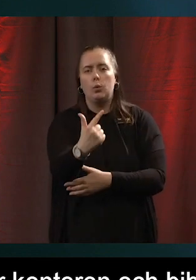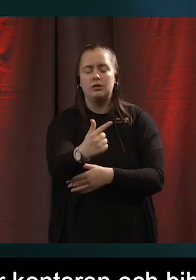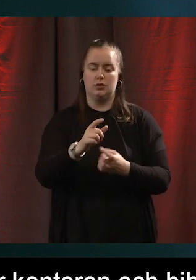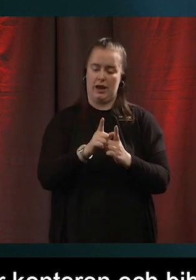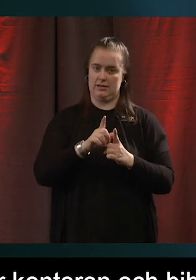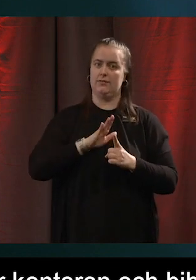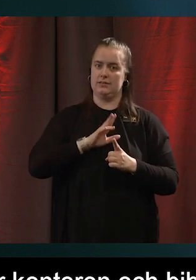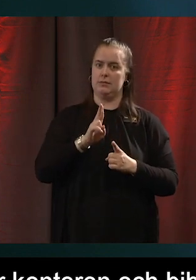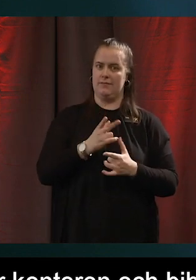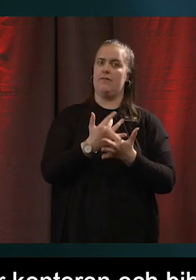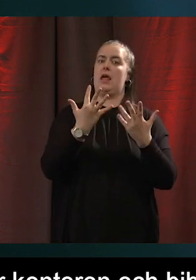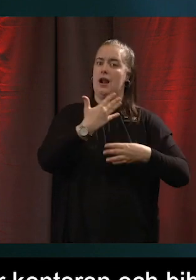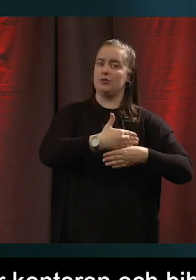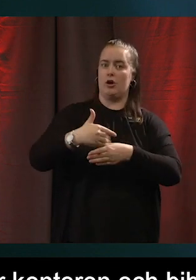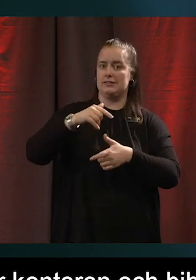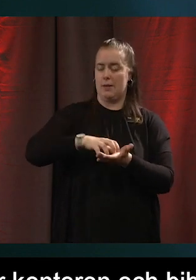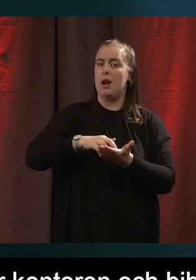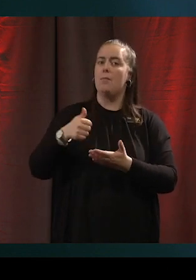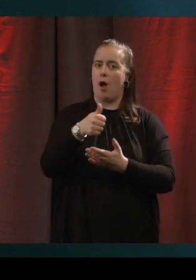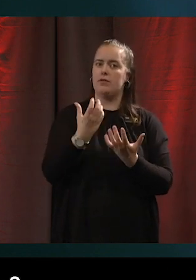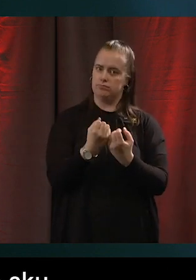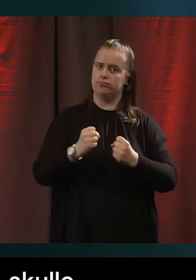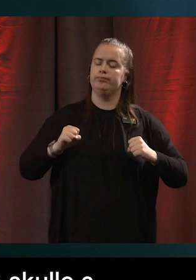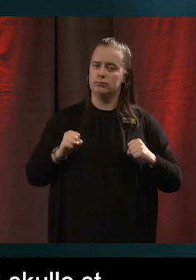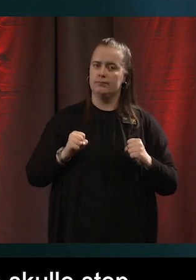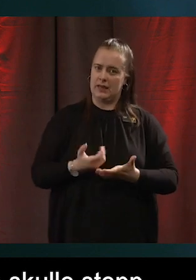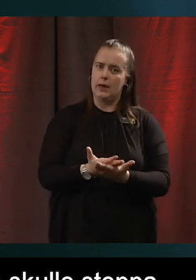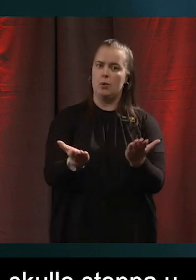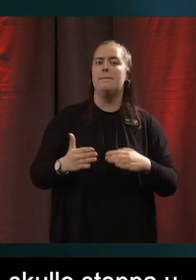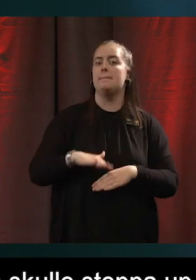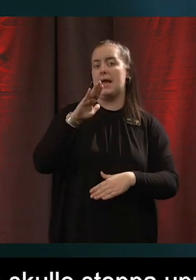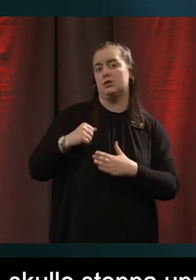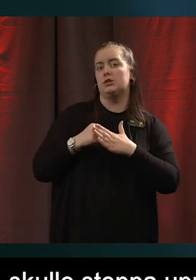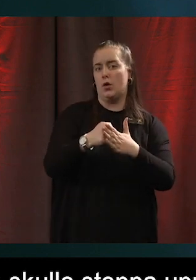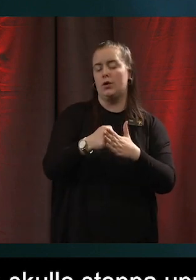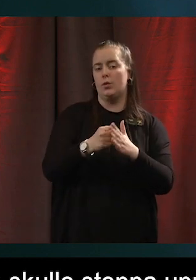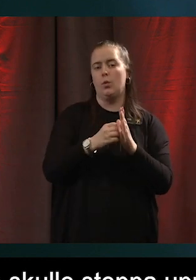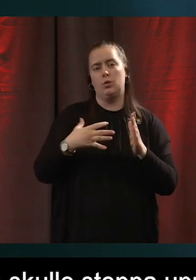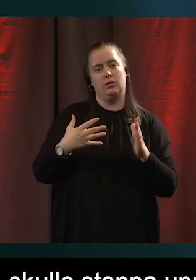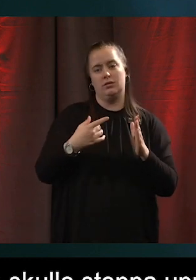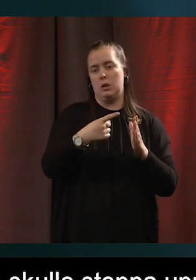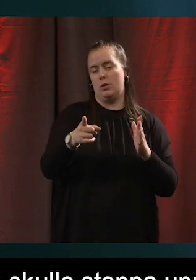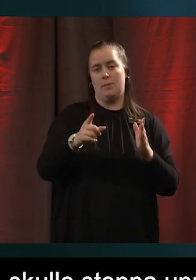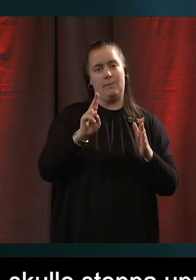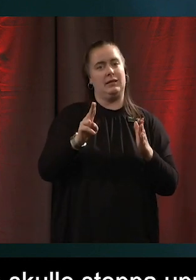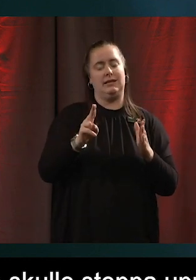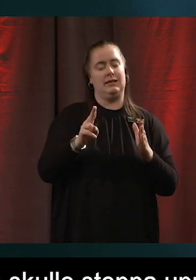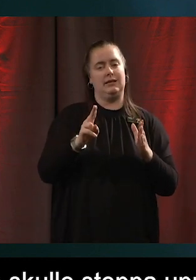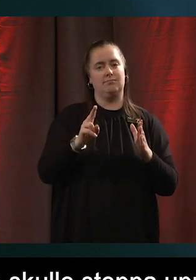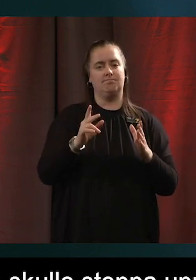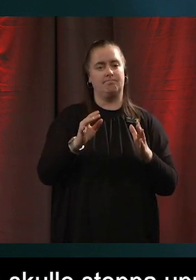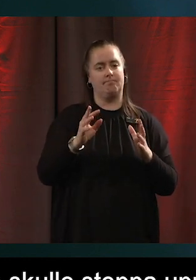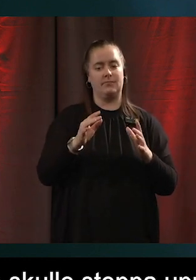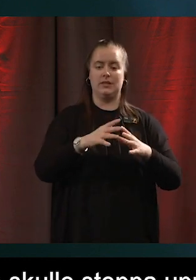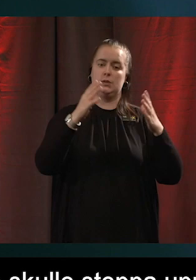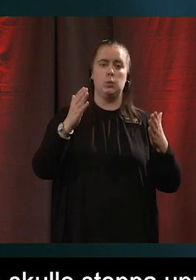steppa upp istället och erbjuda mer stöd utifrån att de ju faktiskt är en del av den här, de är en del av